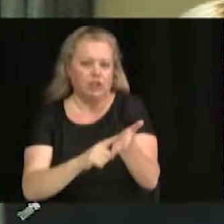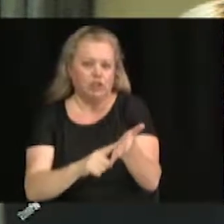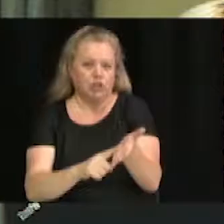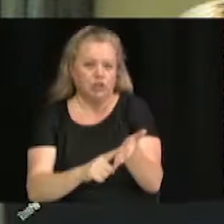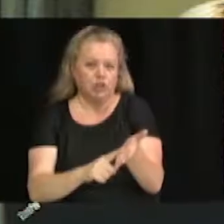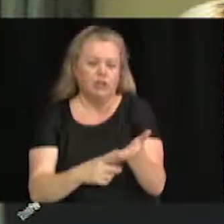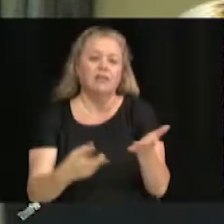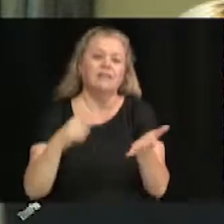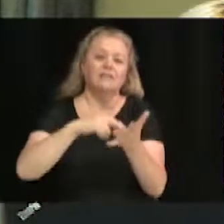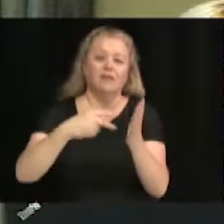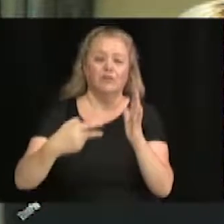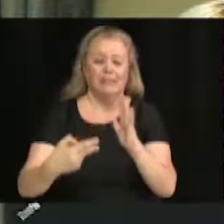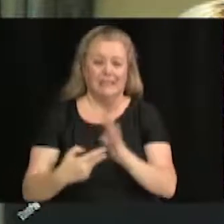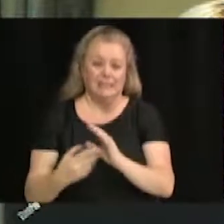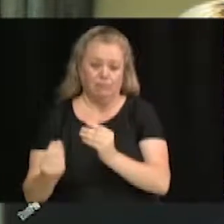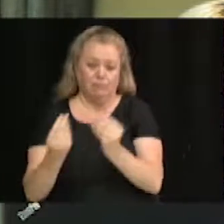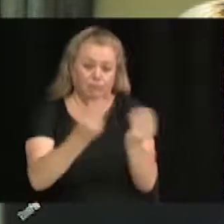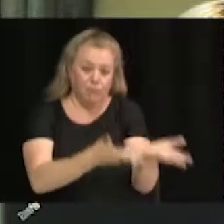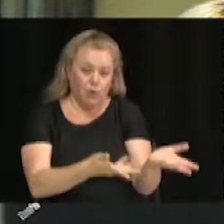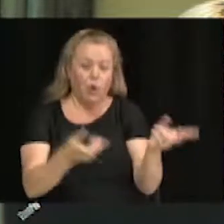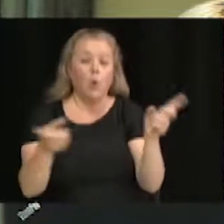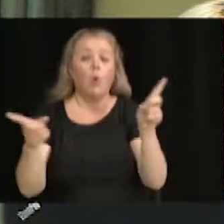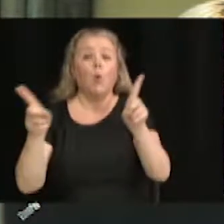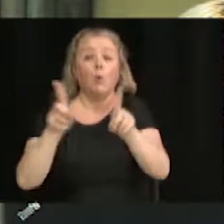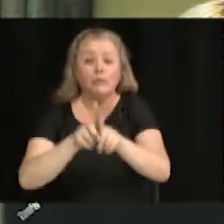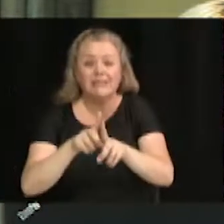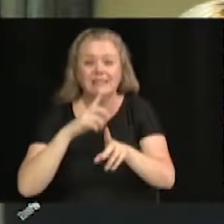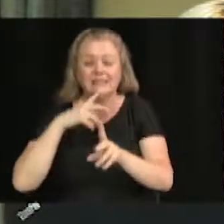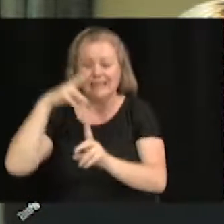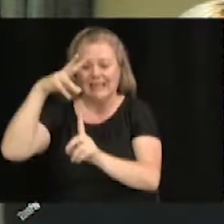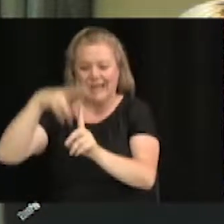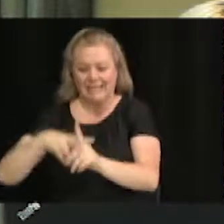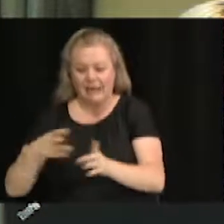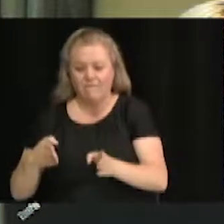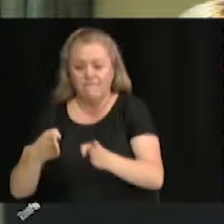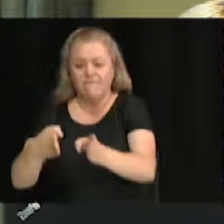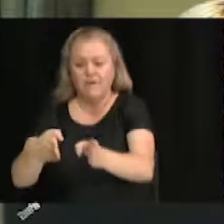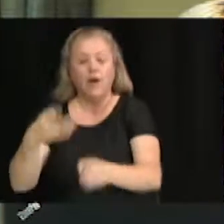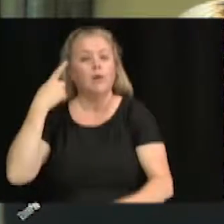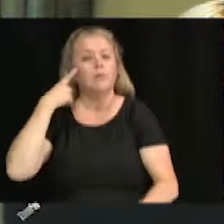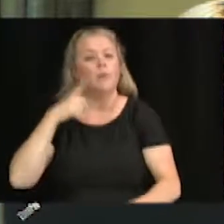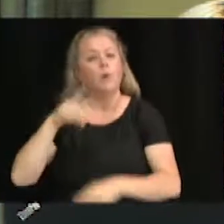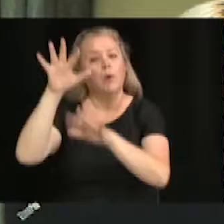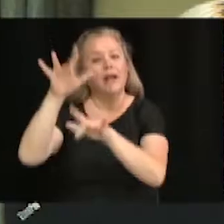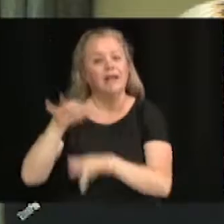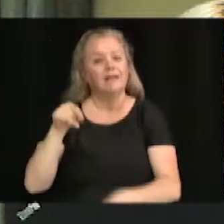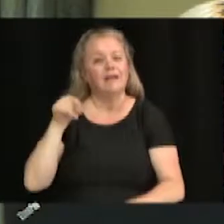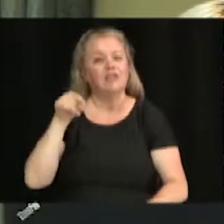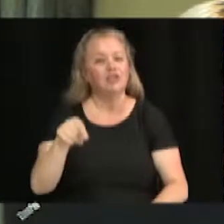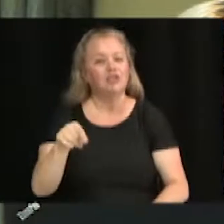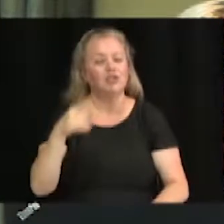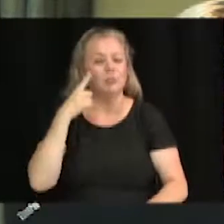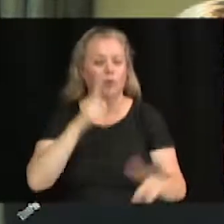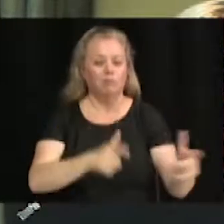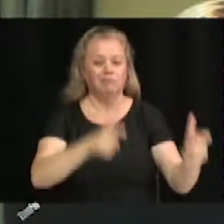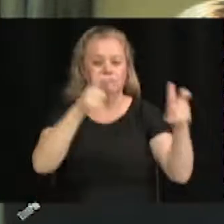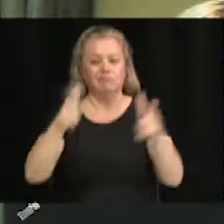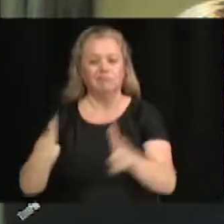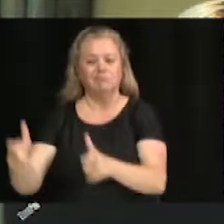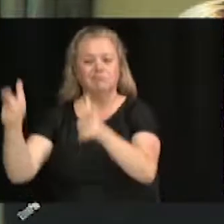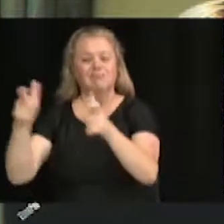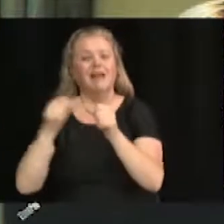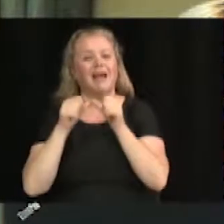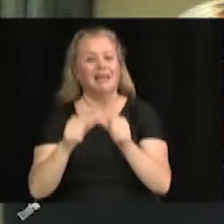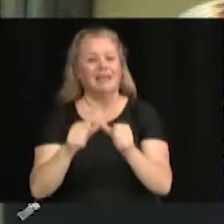servitude de passage et de disposition de la neige pour les immeubles situés aux 25 et 26 rues Picard à Victoriaville.